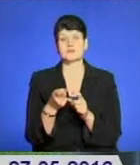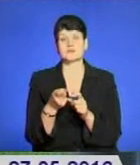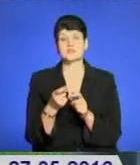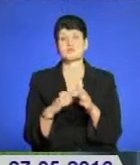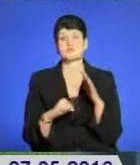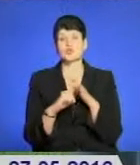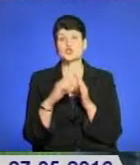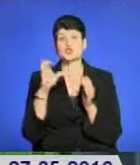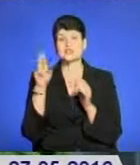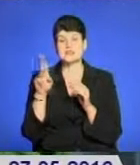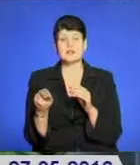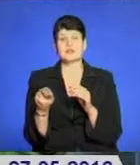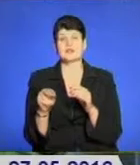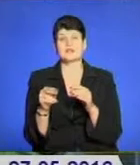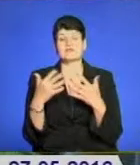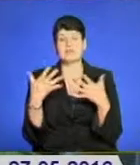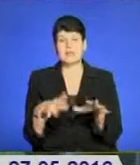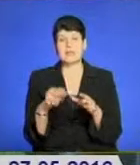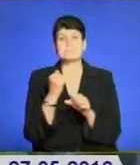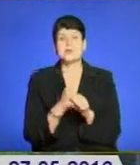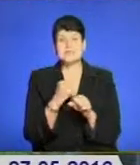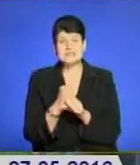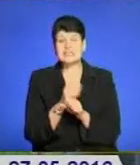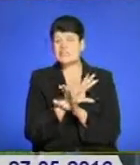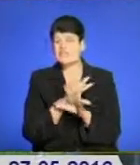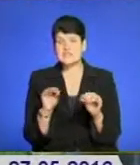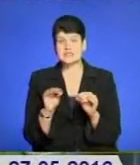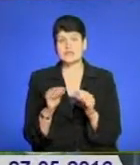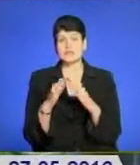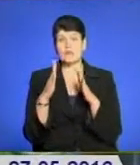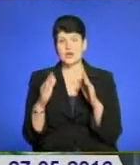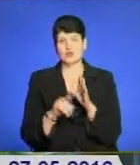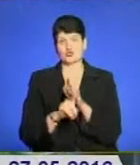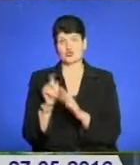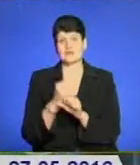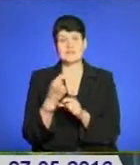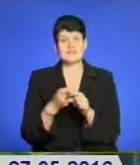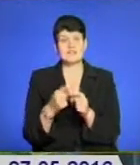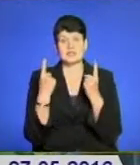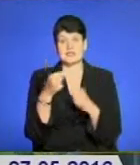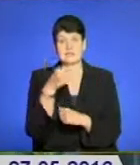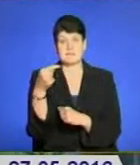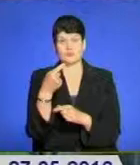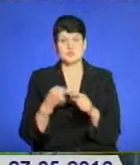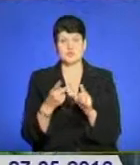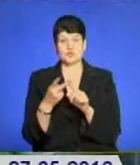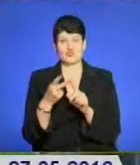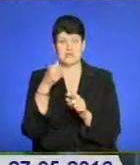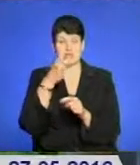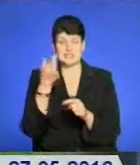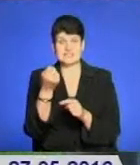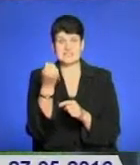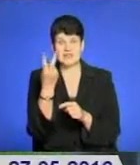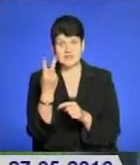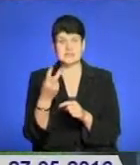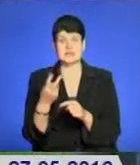працездатності, не всі табори розпочнуть свою роботу, це є великий мінус, адже це вже другий рік, з 12